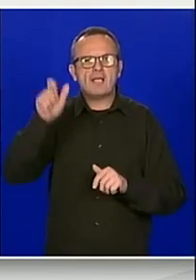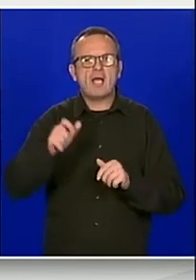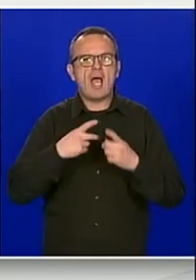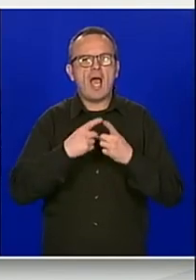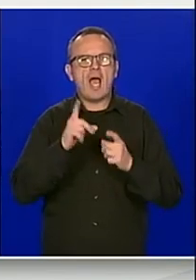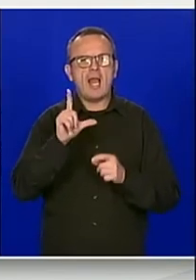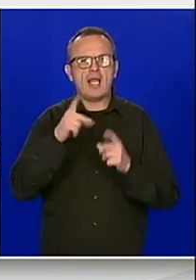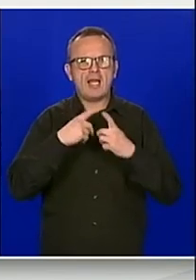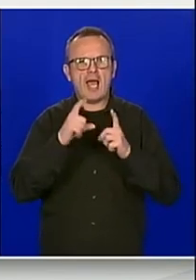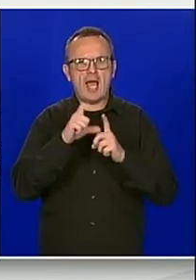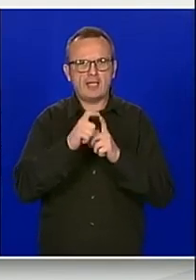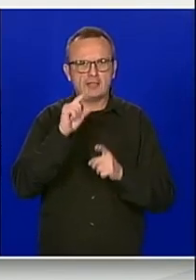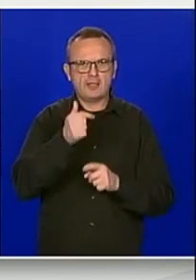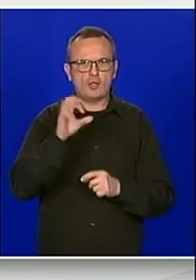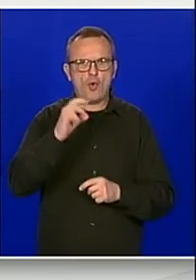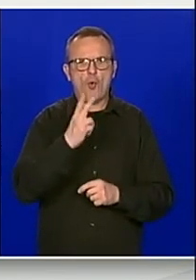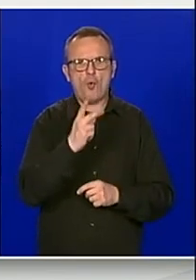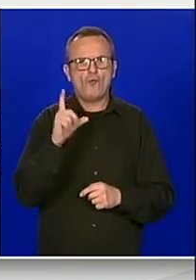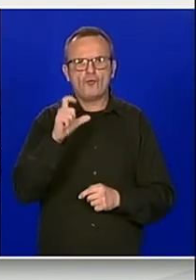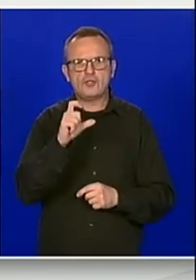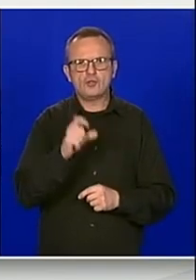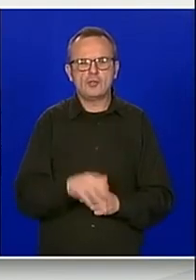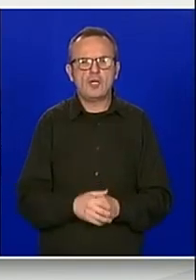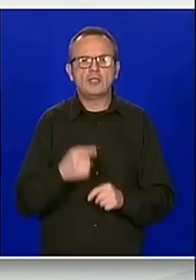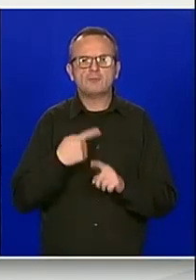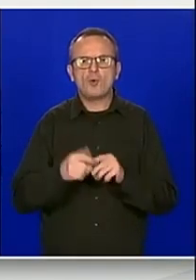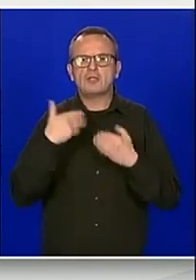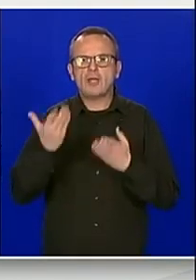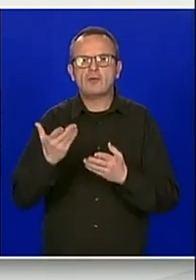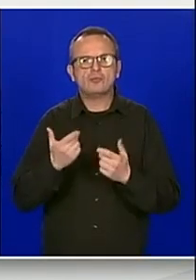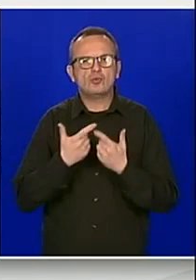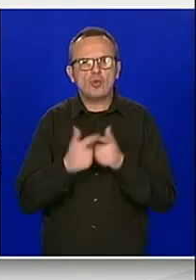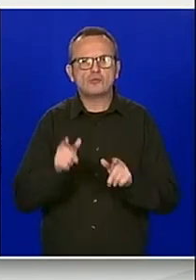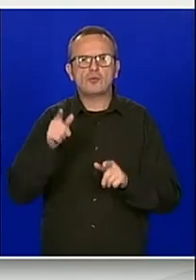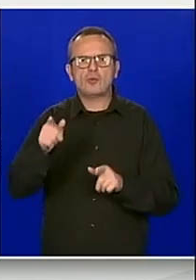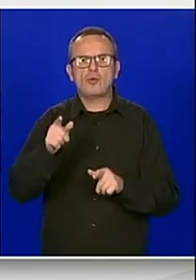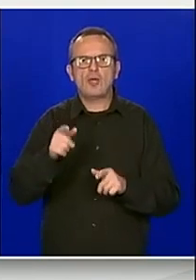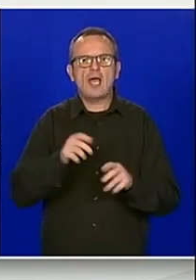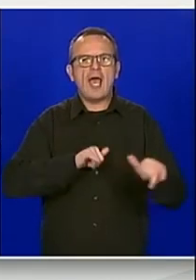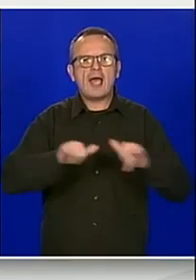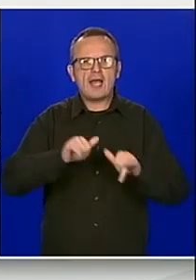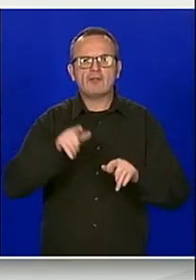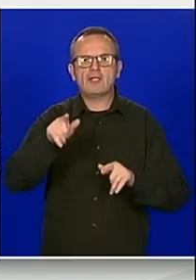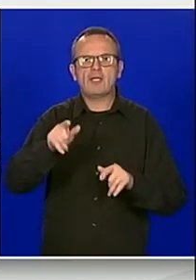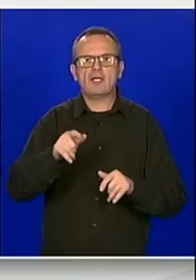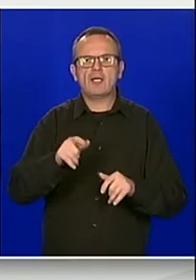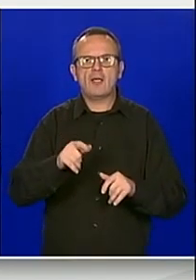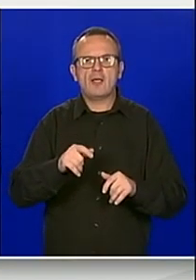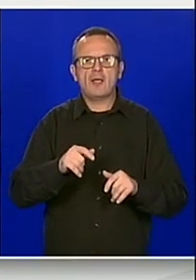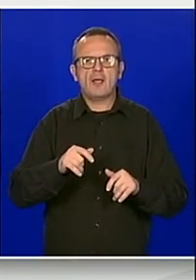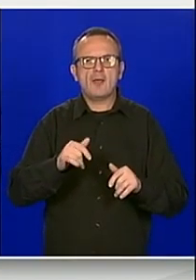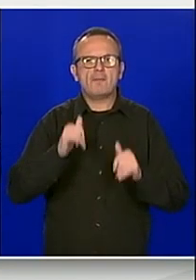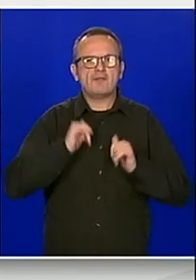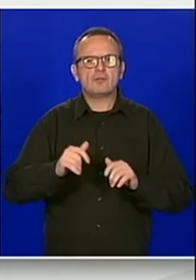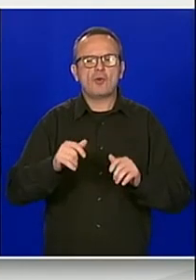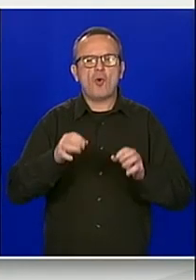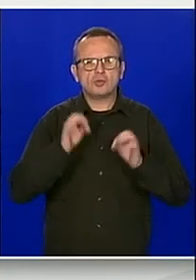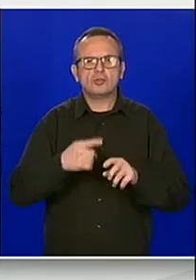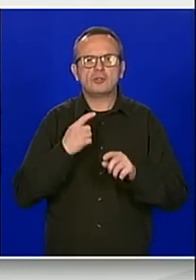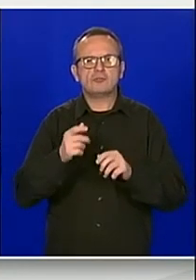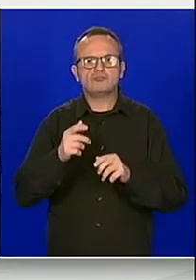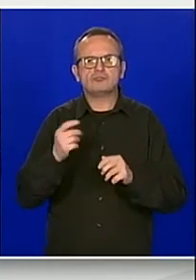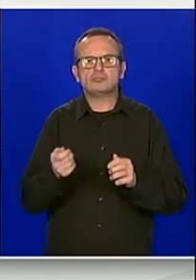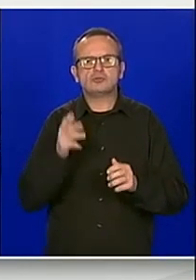prethodne su glasnosti ravnatelju Hrvatskog zavoda za mirovinsko osiguranje za sklapanje ugovora o nabavi informatičke opreme putem